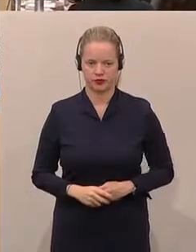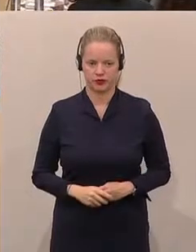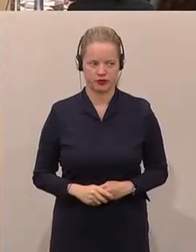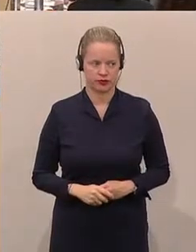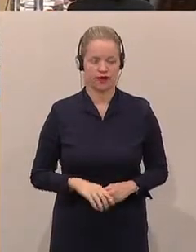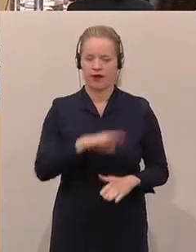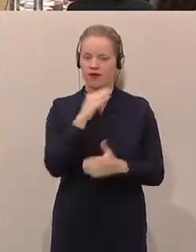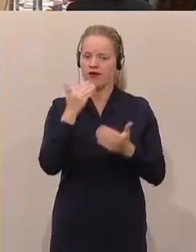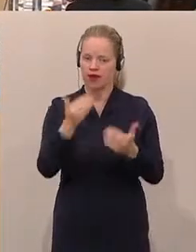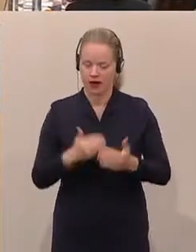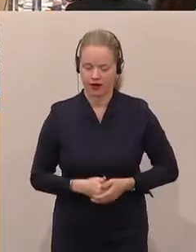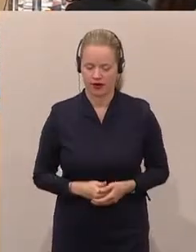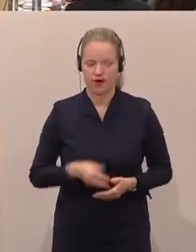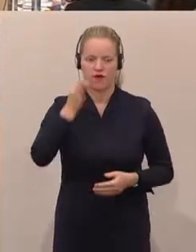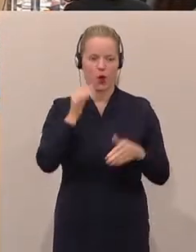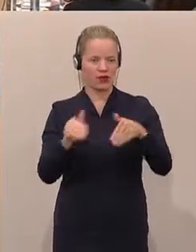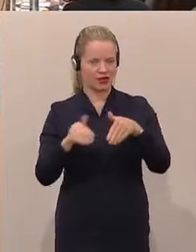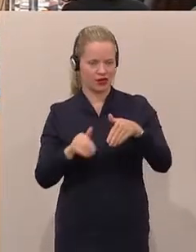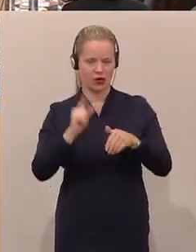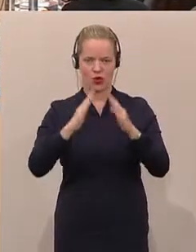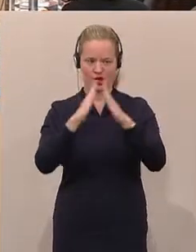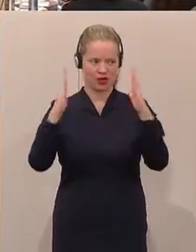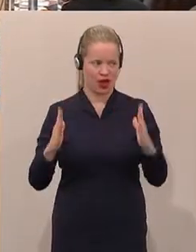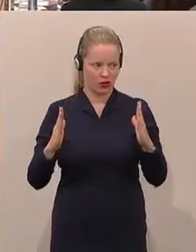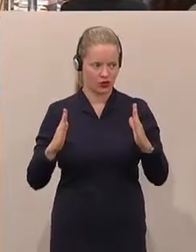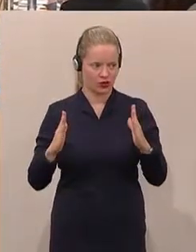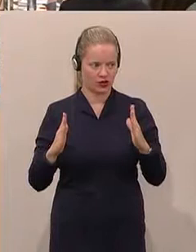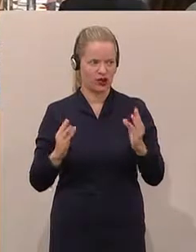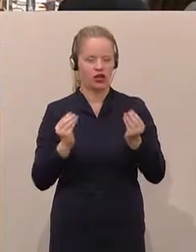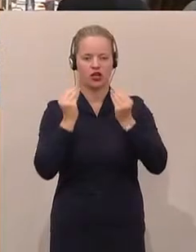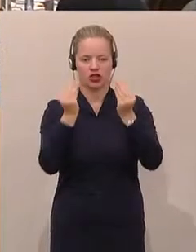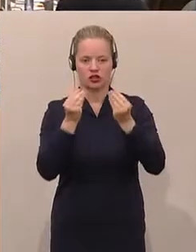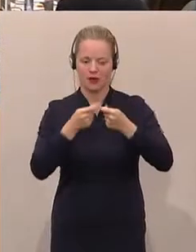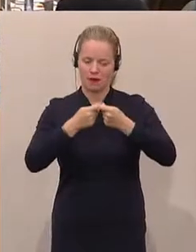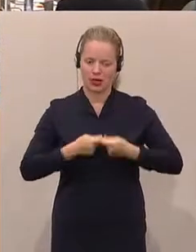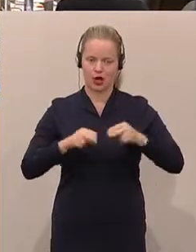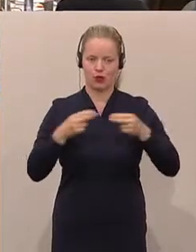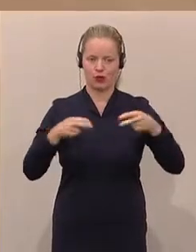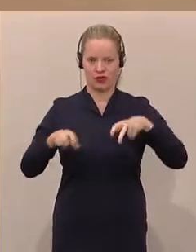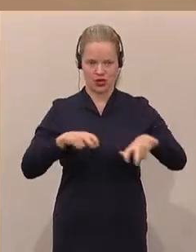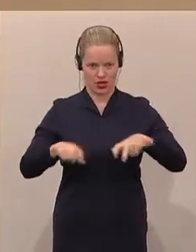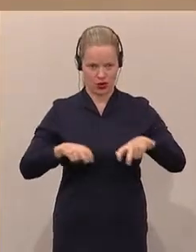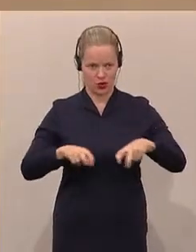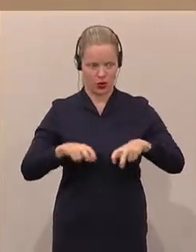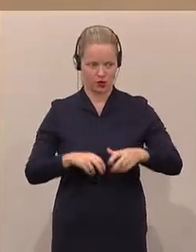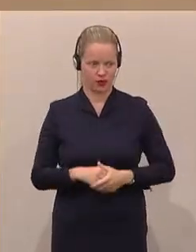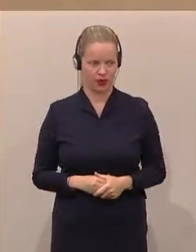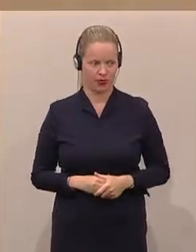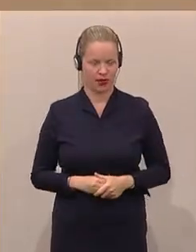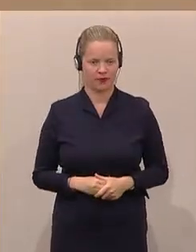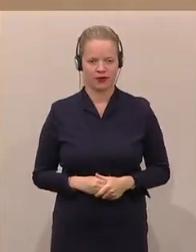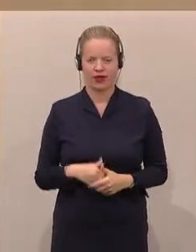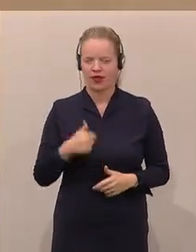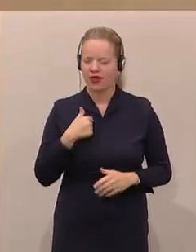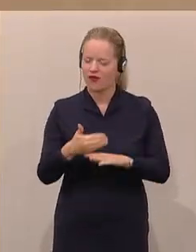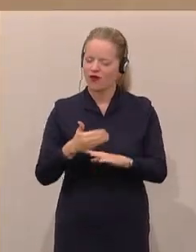Vielen Dank, Frau Ministerin Hohes Haus, geschätzte Mitglieder der Bundesregierung. Ich hätte es mir